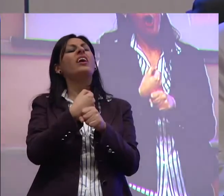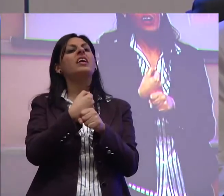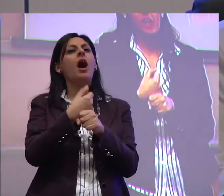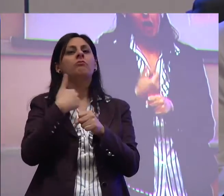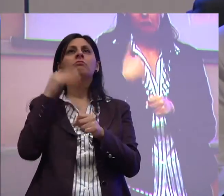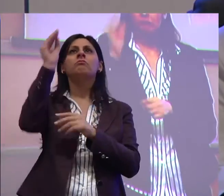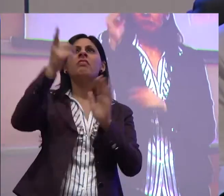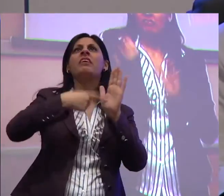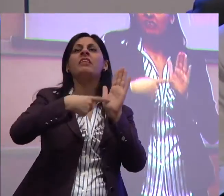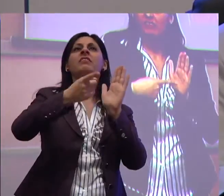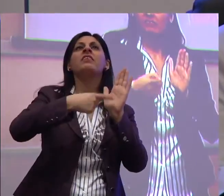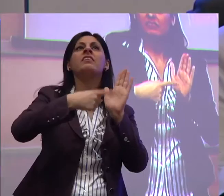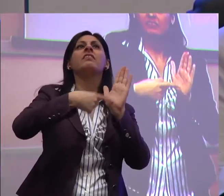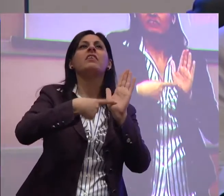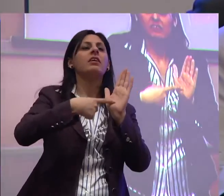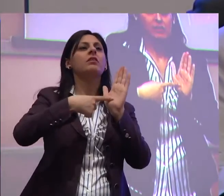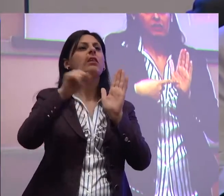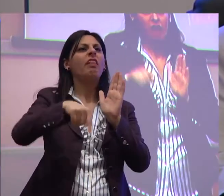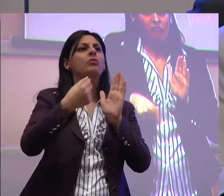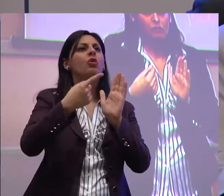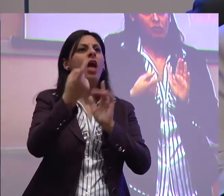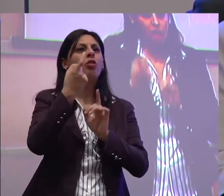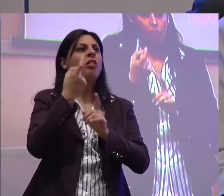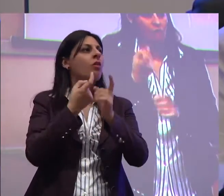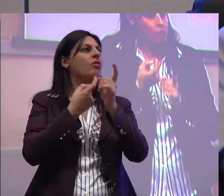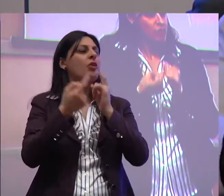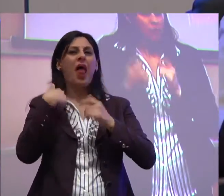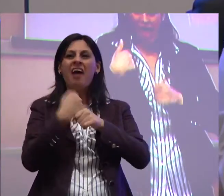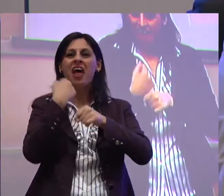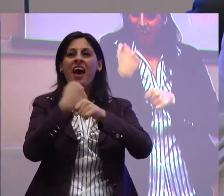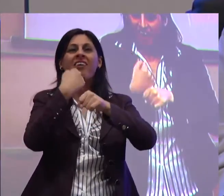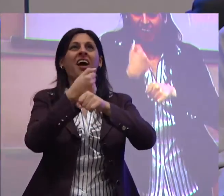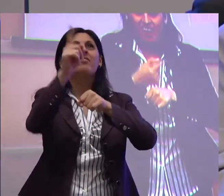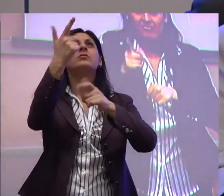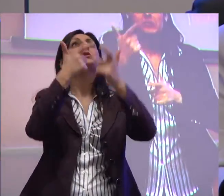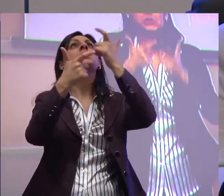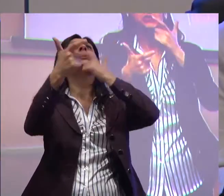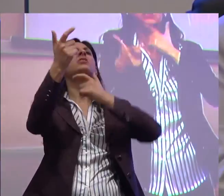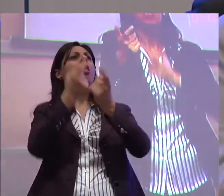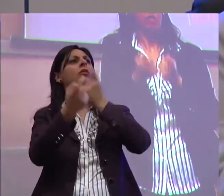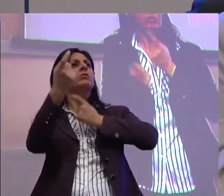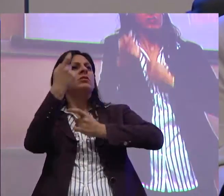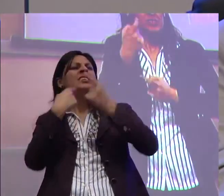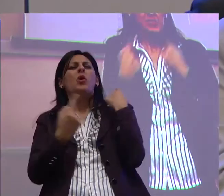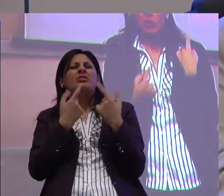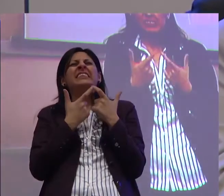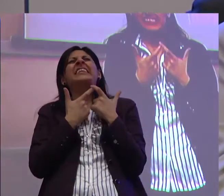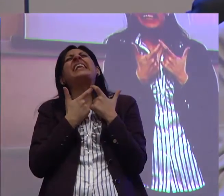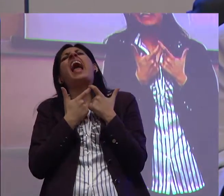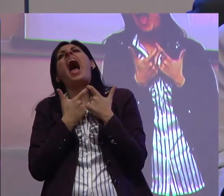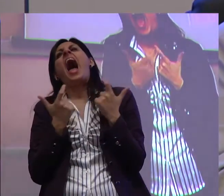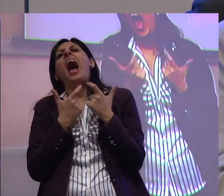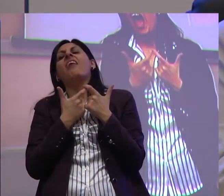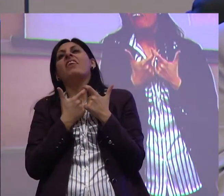rivendicazioni, ci sta ributtando indietro, portando in una situazione veramente di una drammaticità unica. Quindi altro che